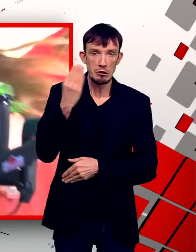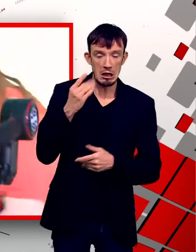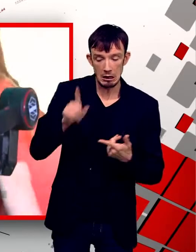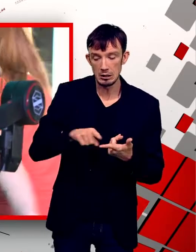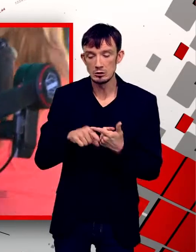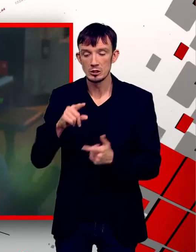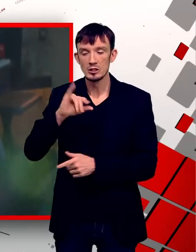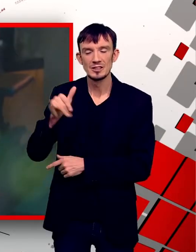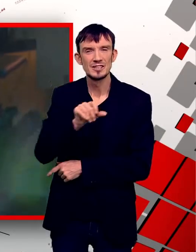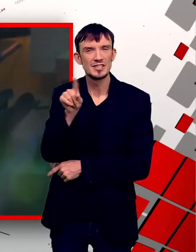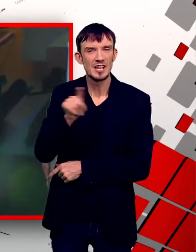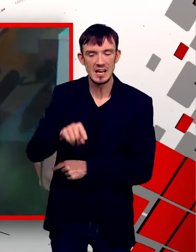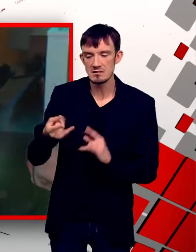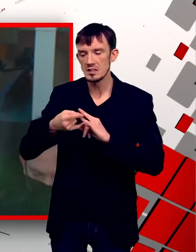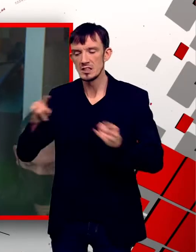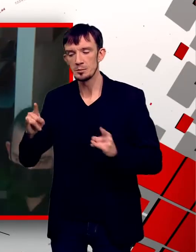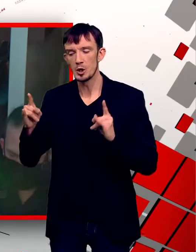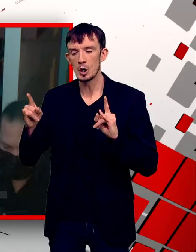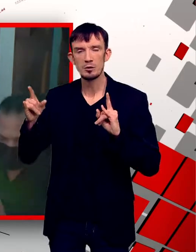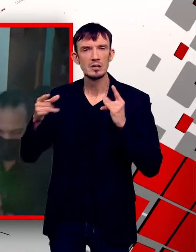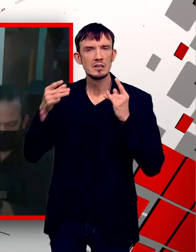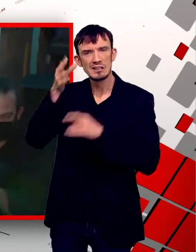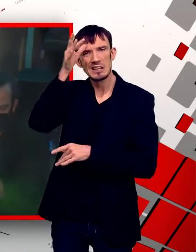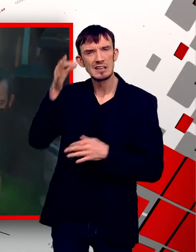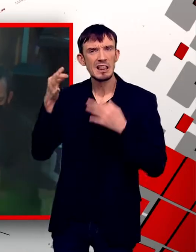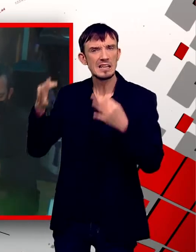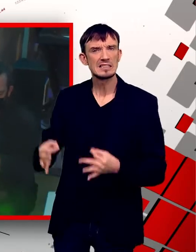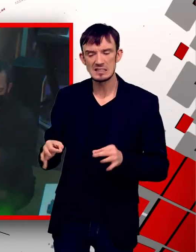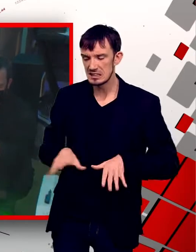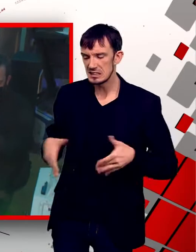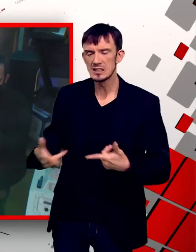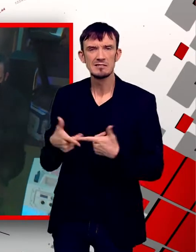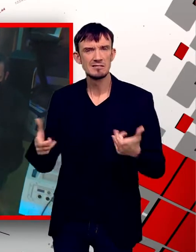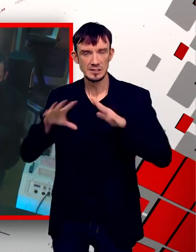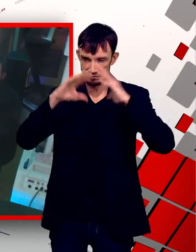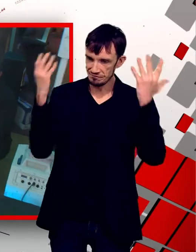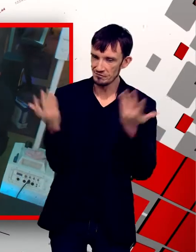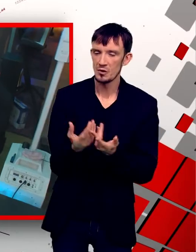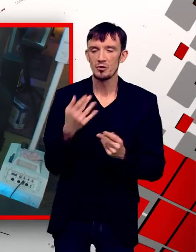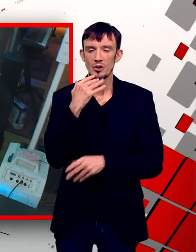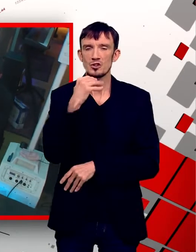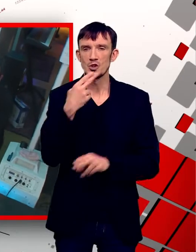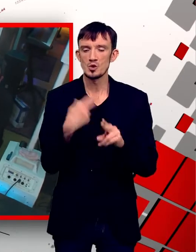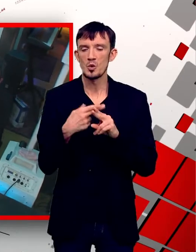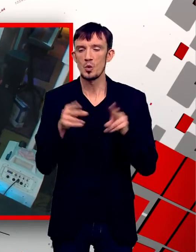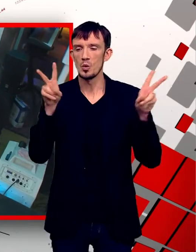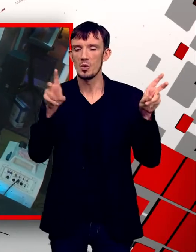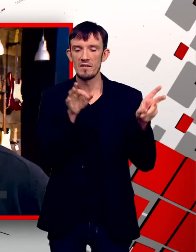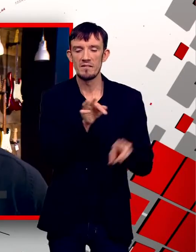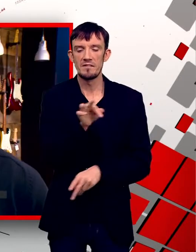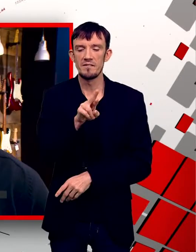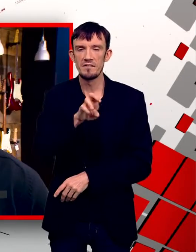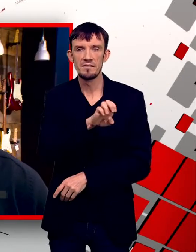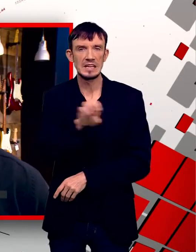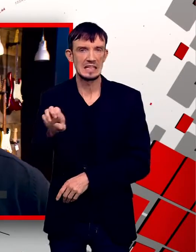encore du hip-hop. Au final, ça donne un clip et un titre revendicatif, free. Le collectif veut un retour de la culture chez nous.